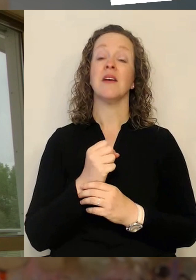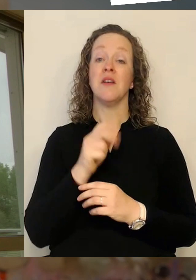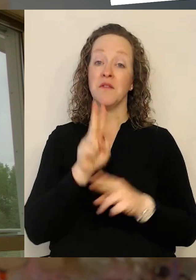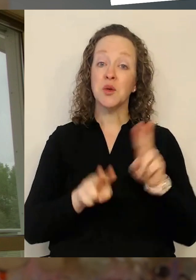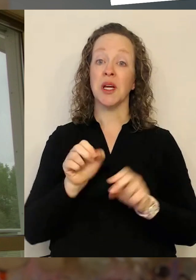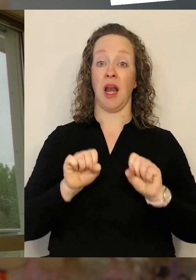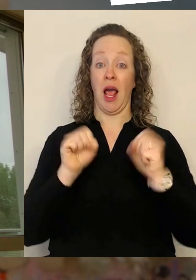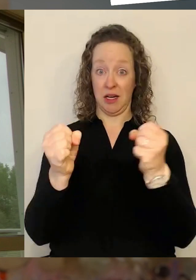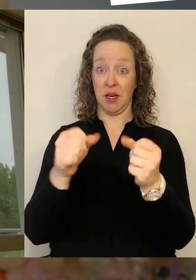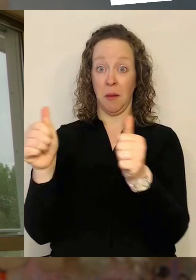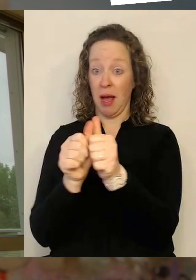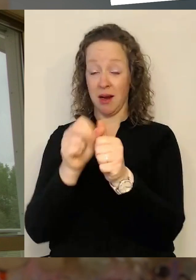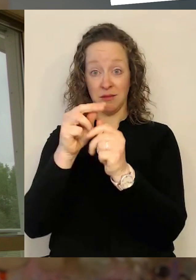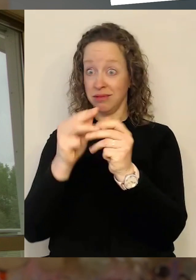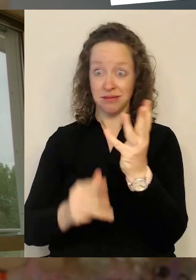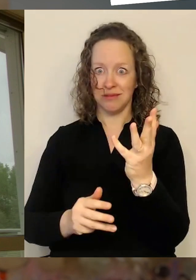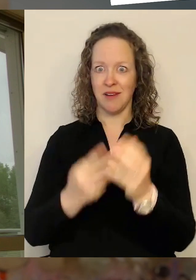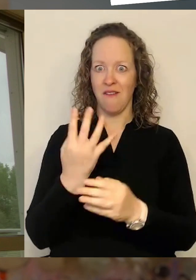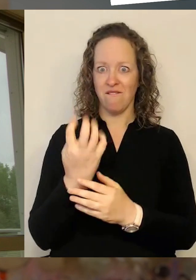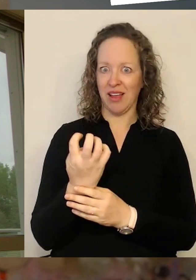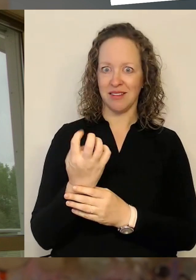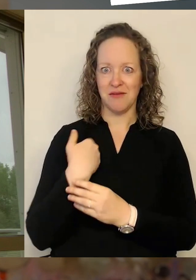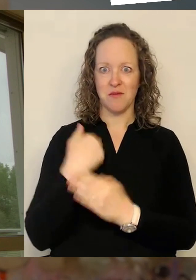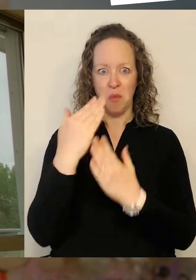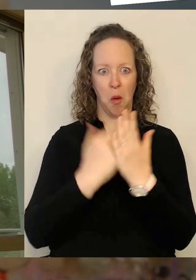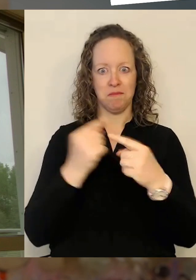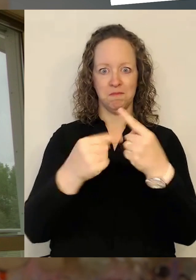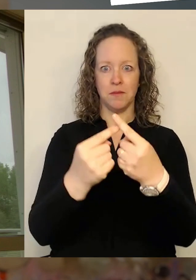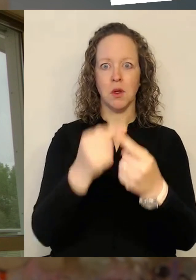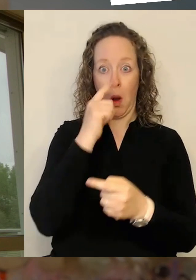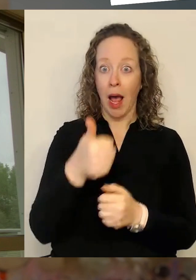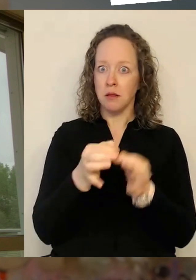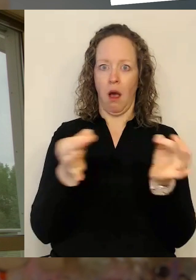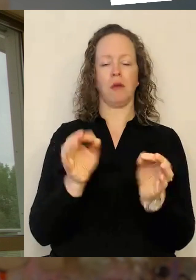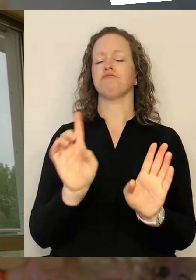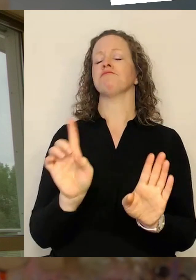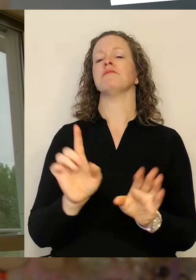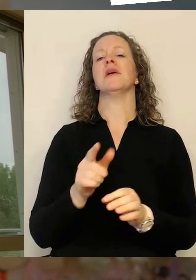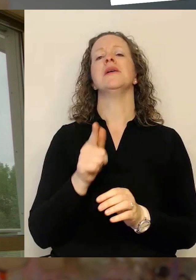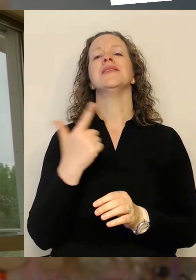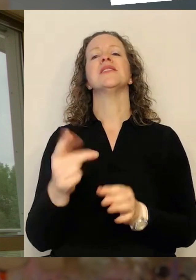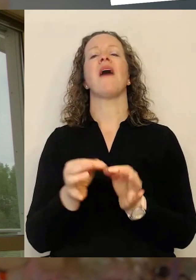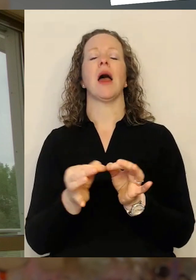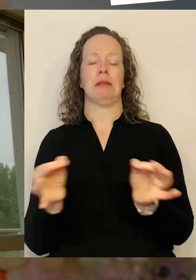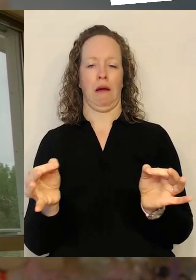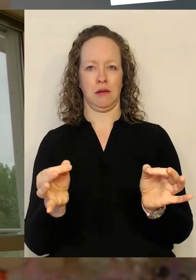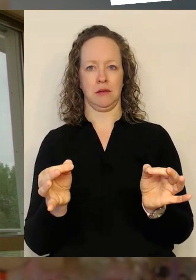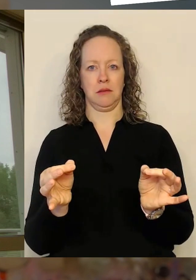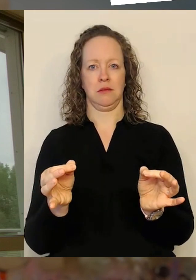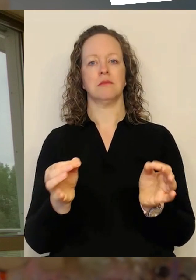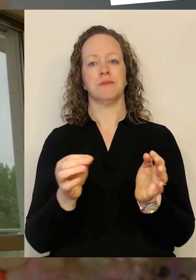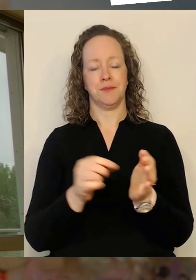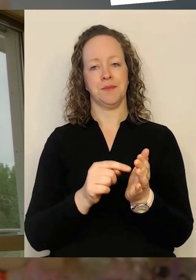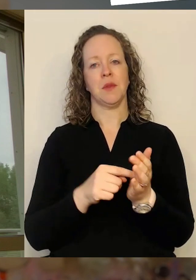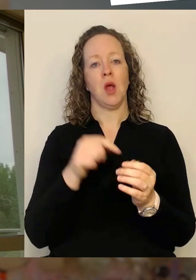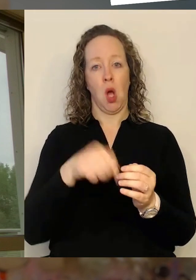Partnern, die mitmachen. Und es ist bei uns tatsächlich nicht nur ein Tag, sondern gleich zwei Tage neuerdings. Denn wir machen es sowohl heute am Freitag